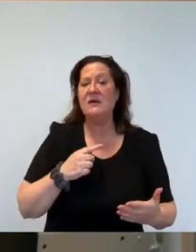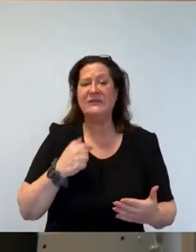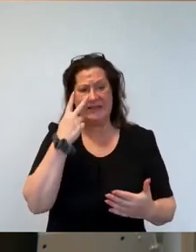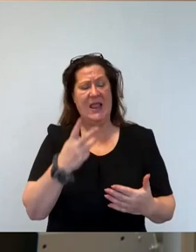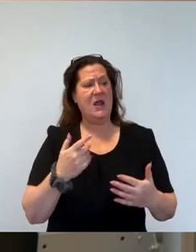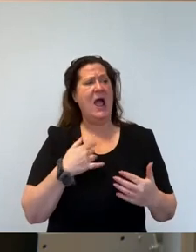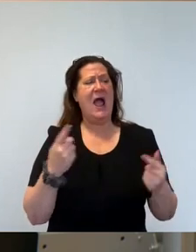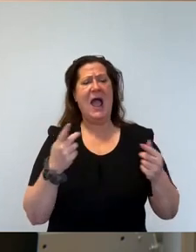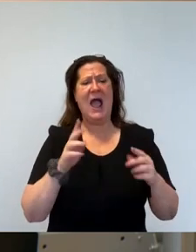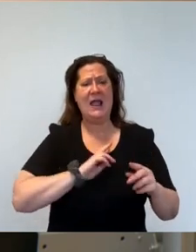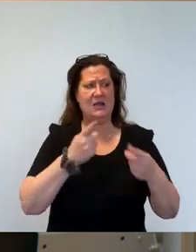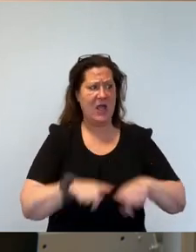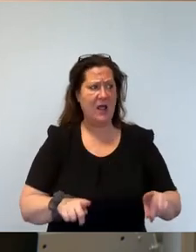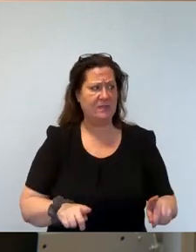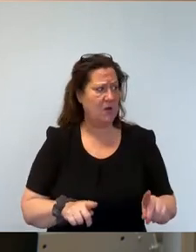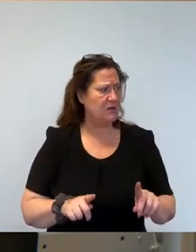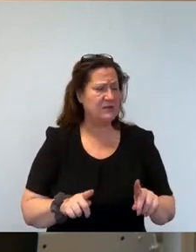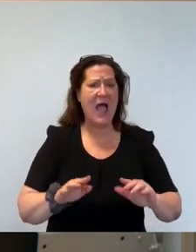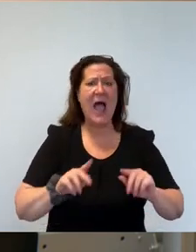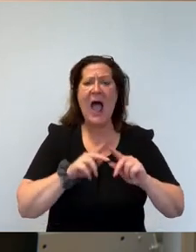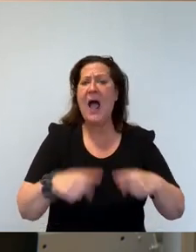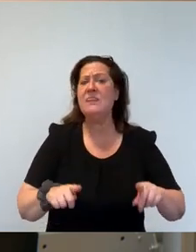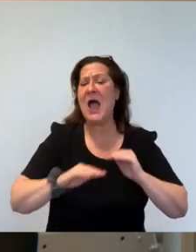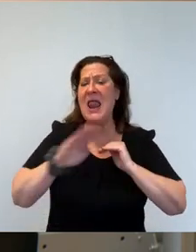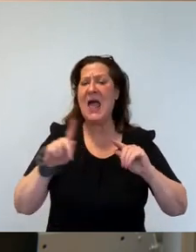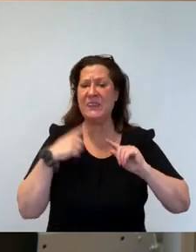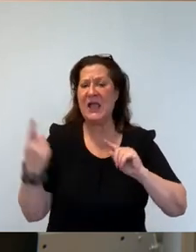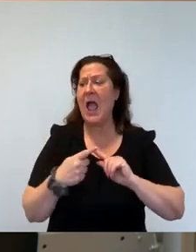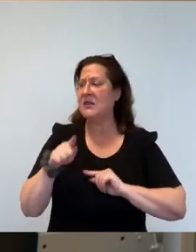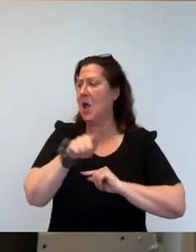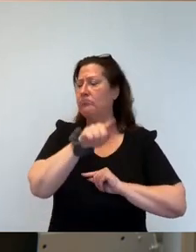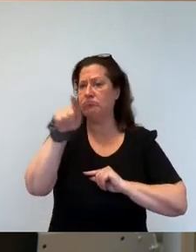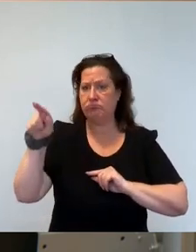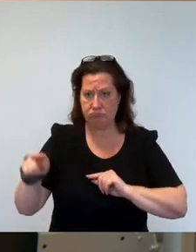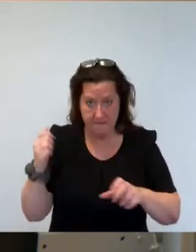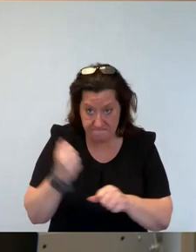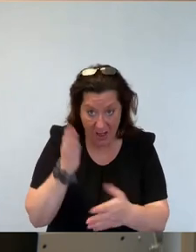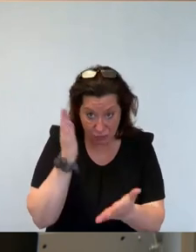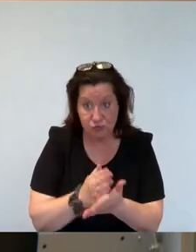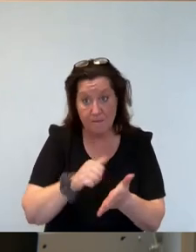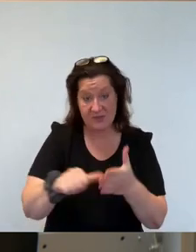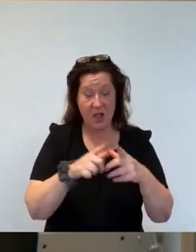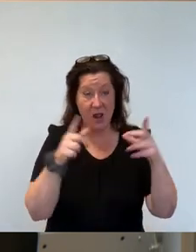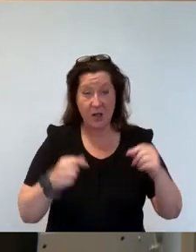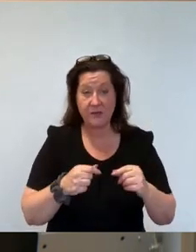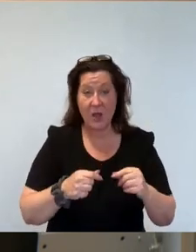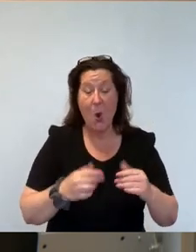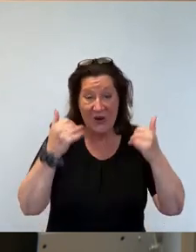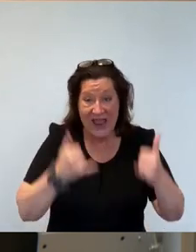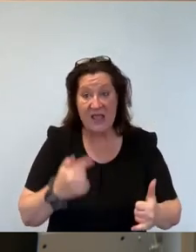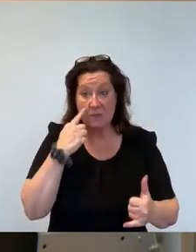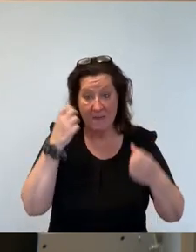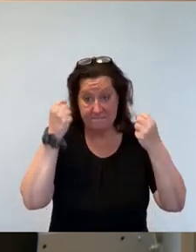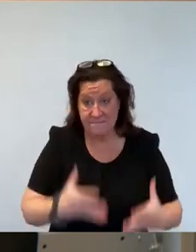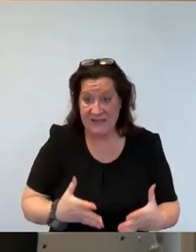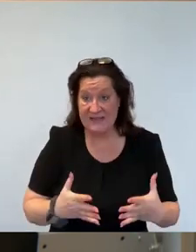Landkreise um uns herum führen gerade Bezahlkarten ein oder sind dabei. Und genau dieser Flickenteppich entsteht gerade. Und jetzt ist ein